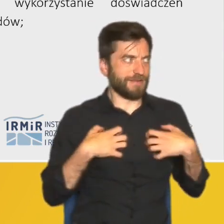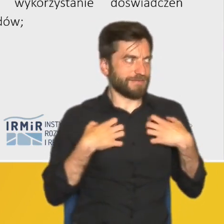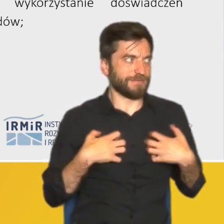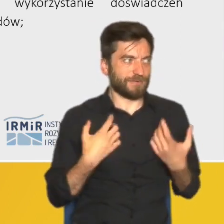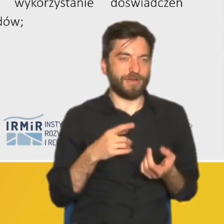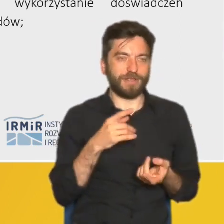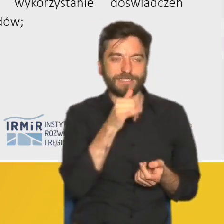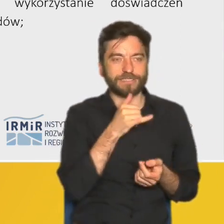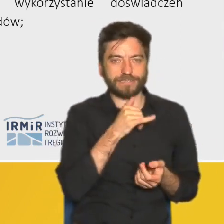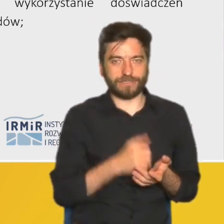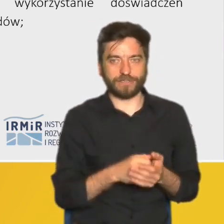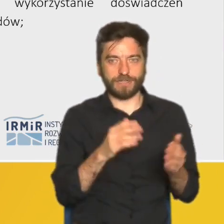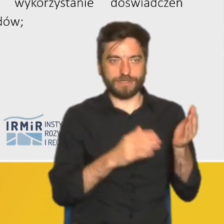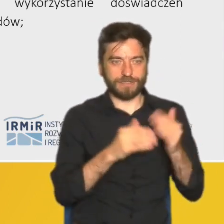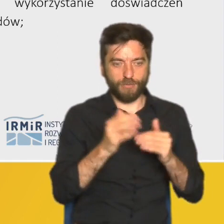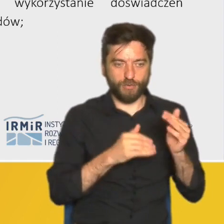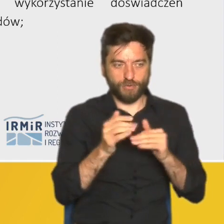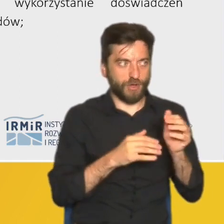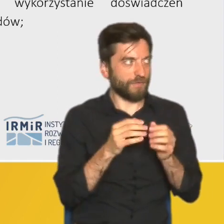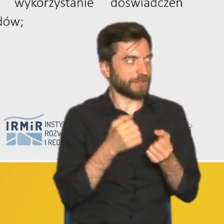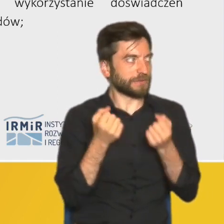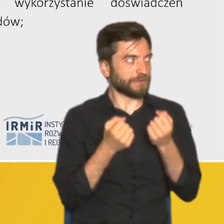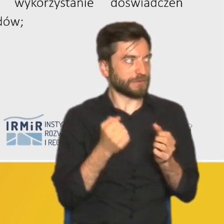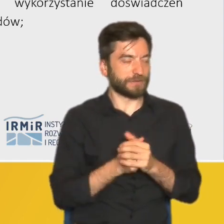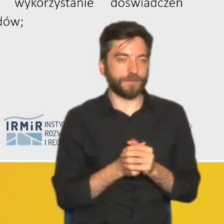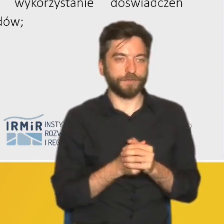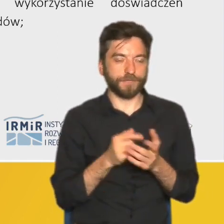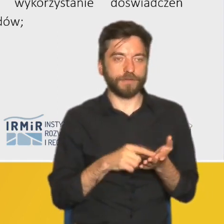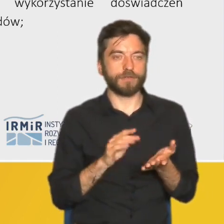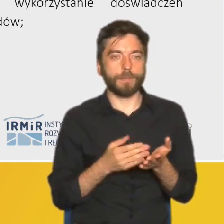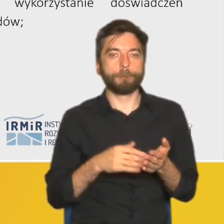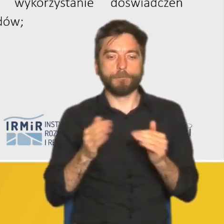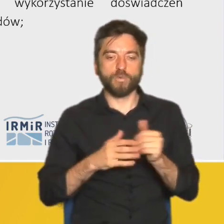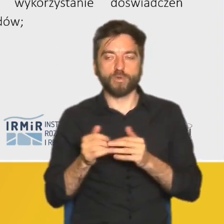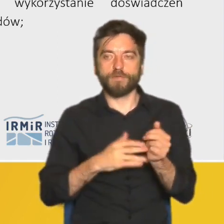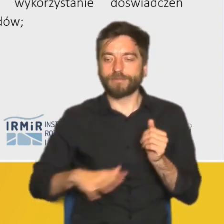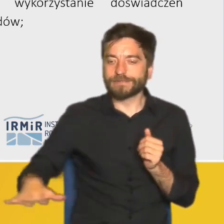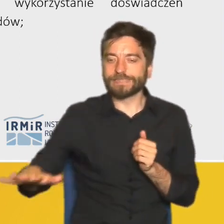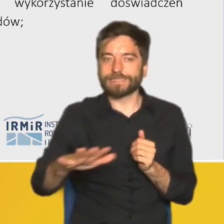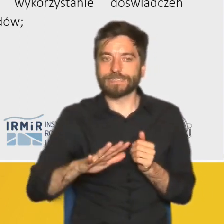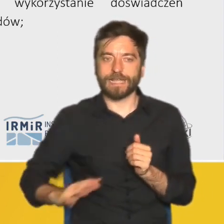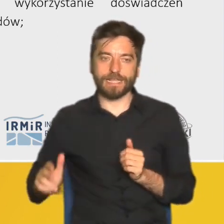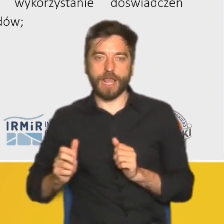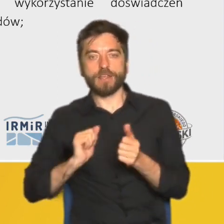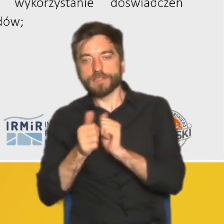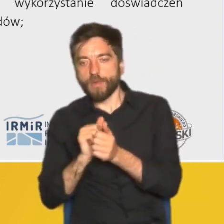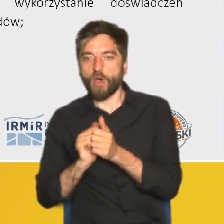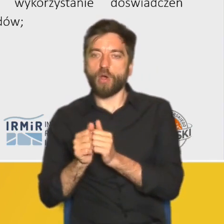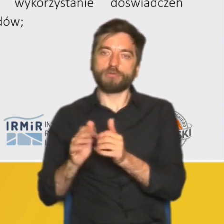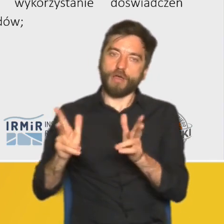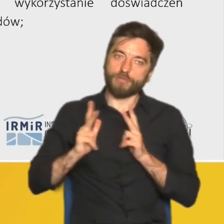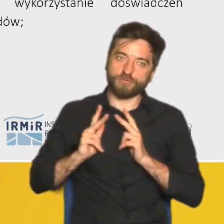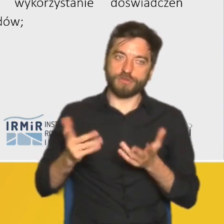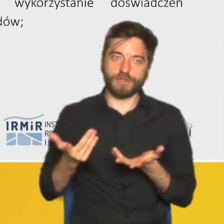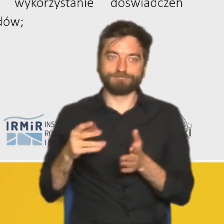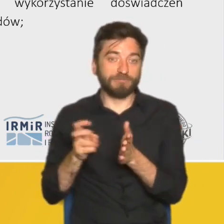ekspansywnej zabudowy. Na przykład dostęp właśnie do terenów rekreacyjnych to też była jedna z rzeczy, której bardzo często brakowało naszym